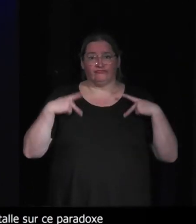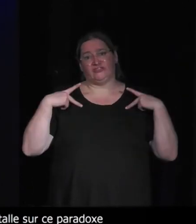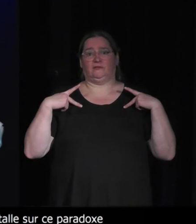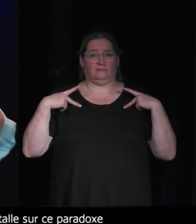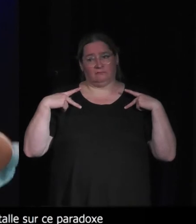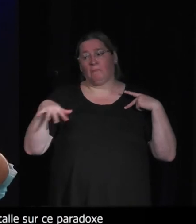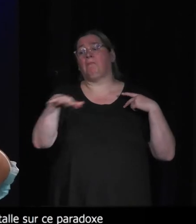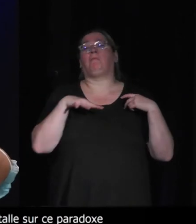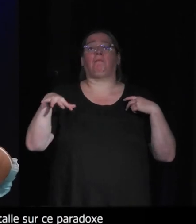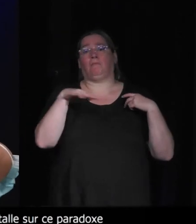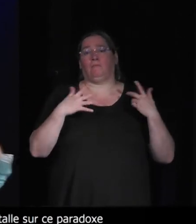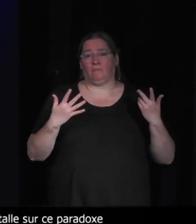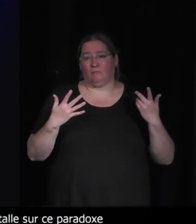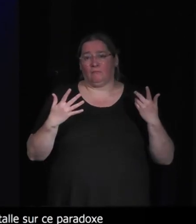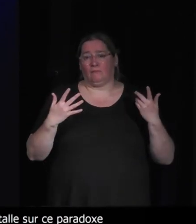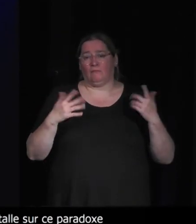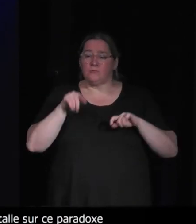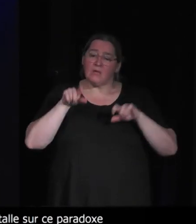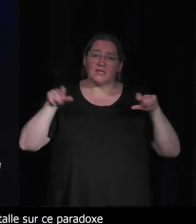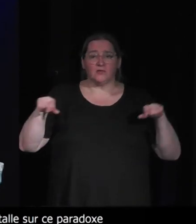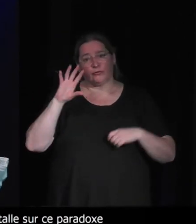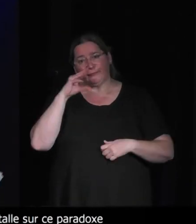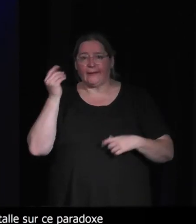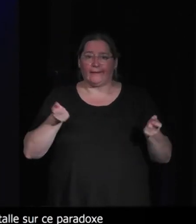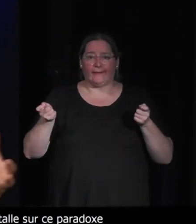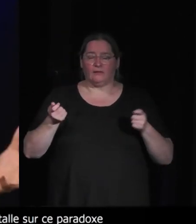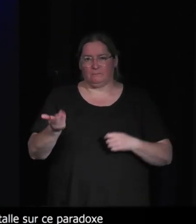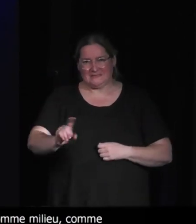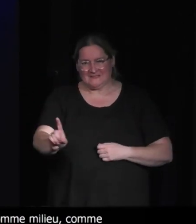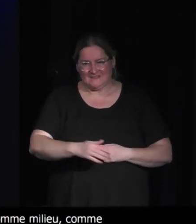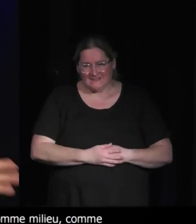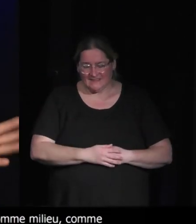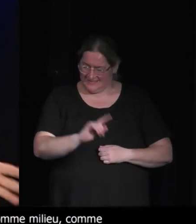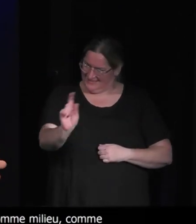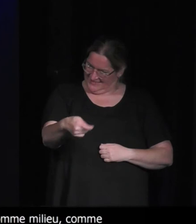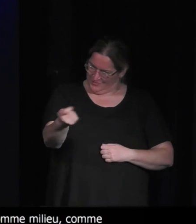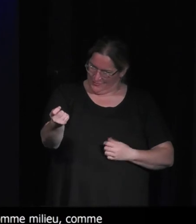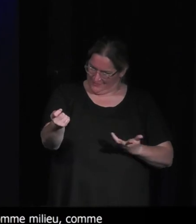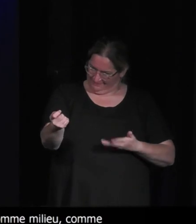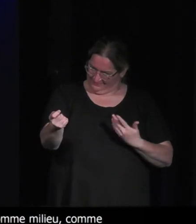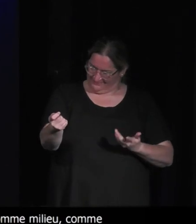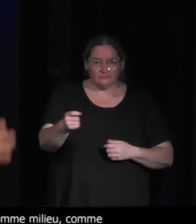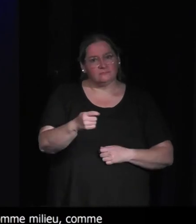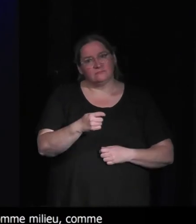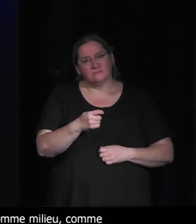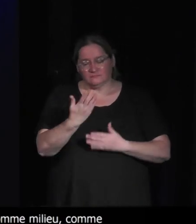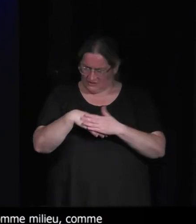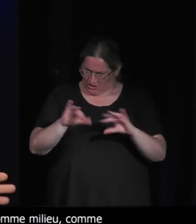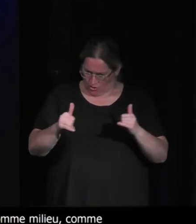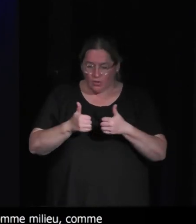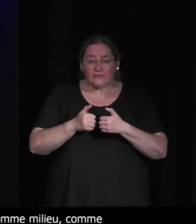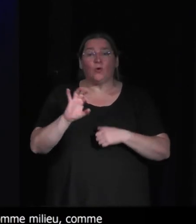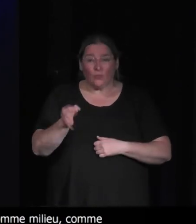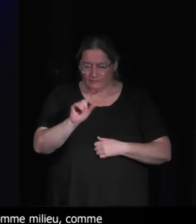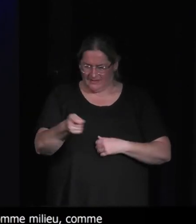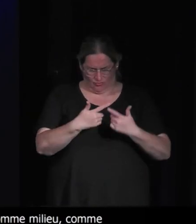ou là, qui suppose la perspective des vivants dont parlait Eric Chahi tout à l'heure. nature, nature dans les jeux vidéo, oui, mais au pluriel,